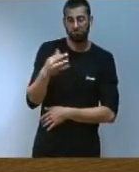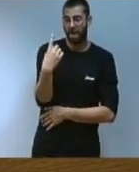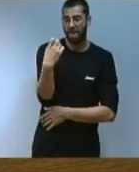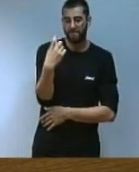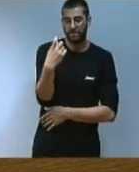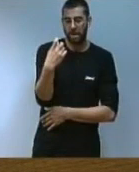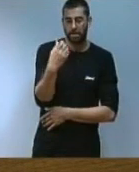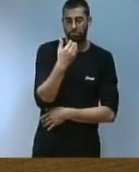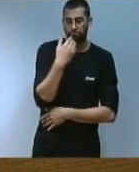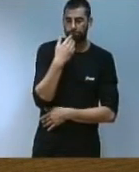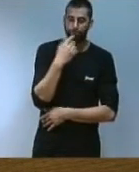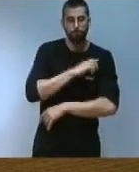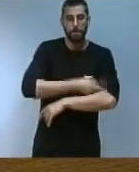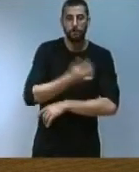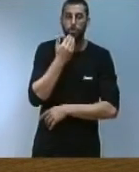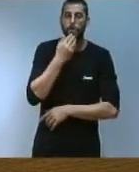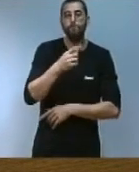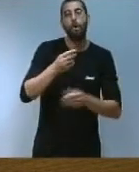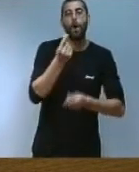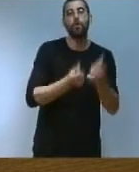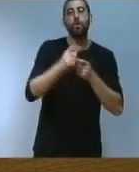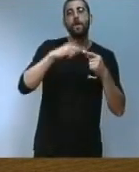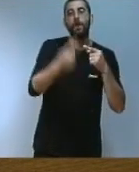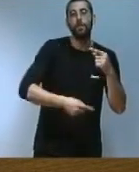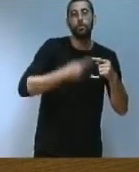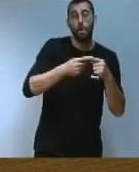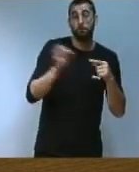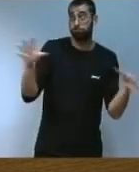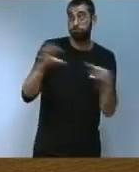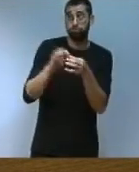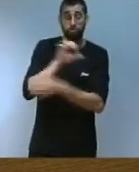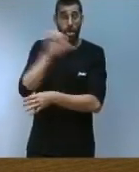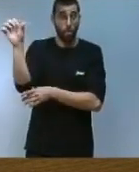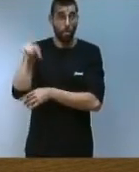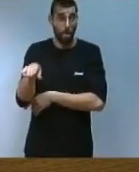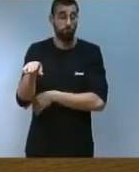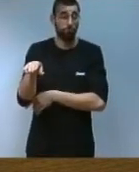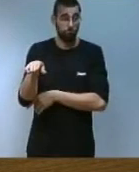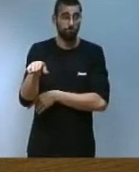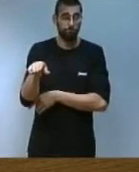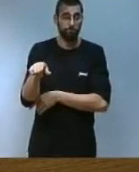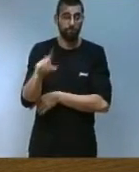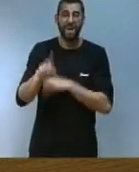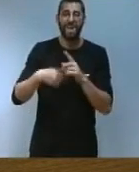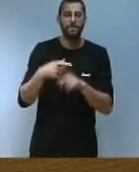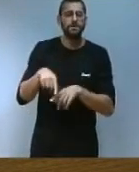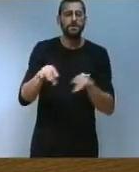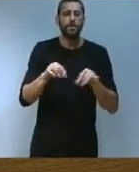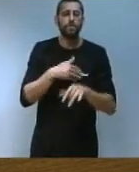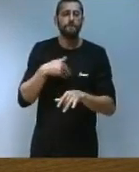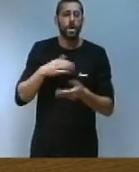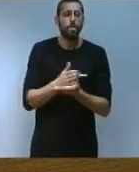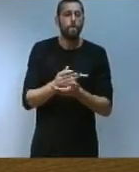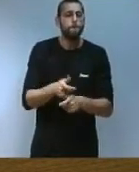circular en línia amb els nous reptes de la Unió Europea si a més aquest territori vol guanyar productivitat